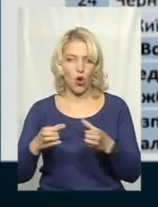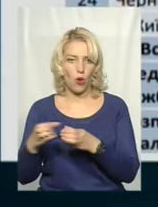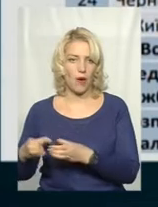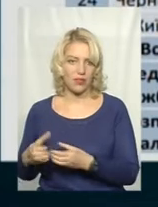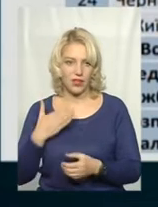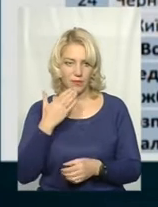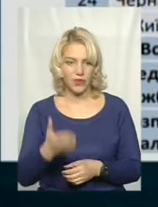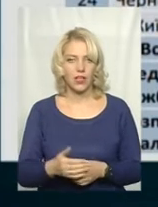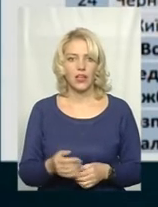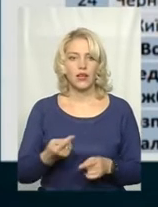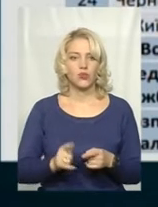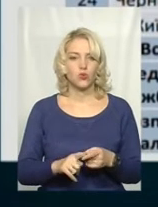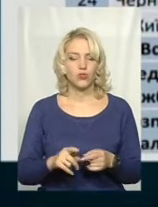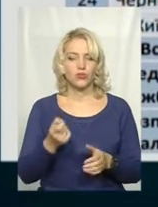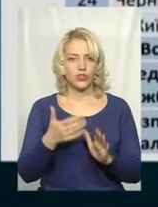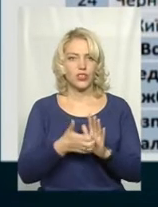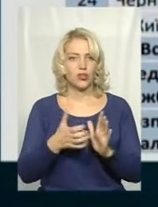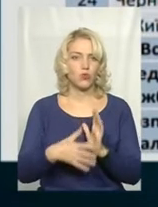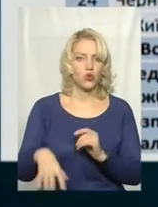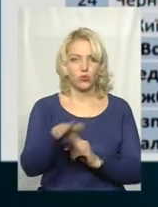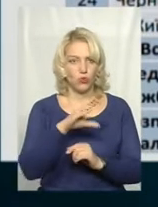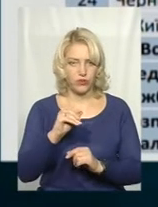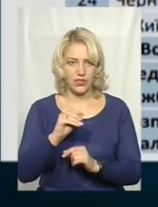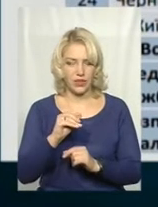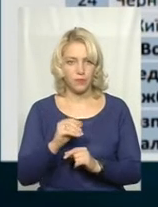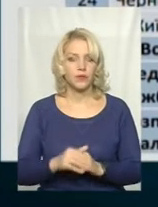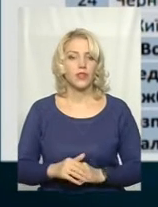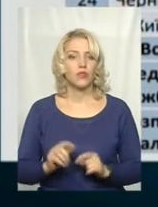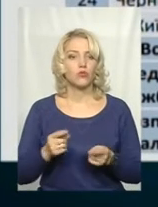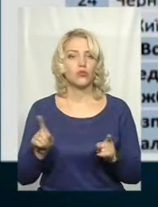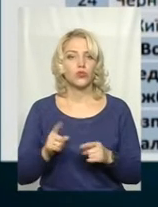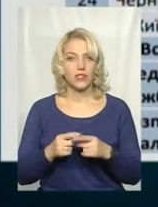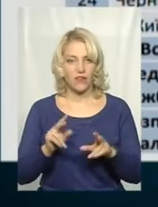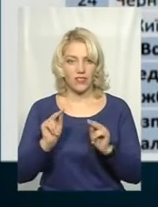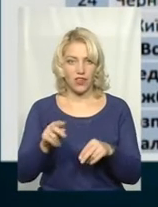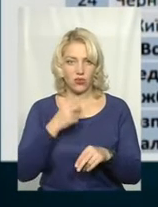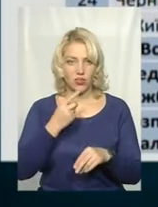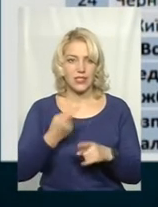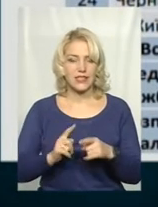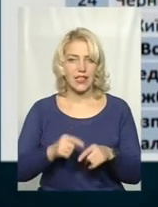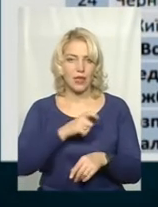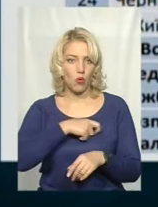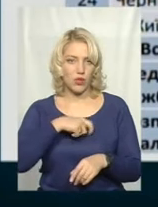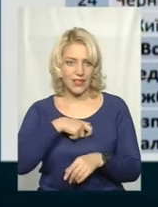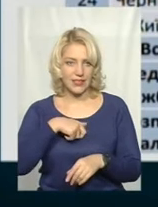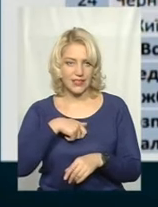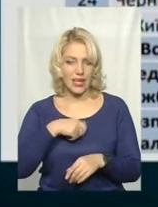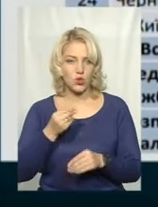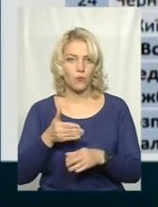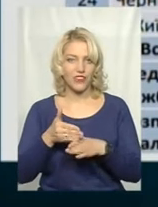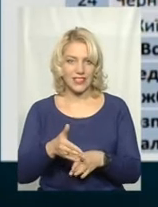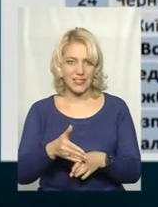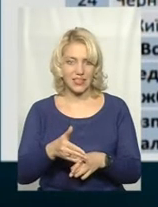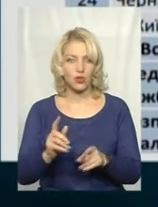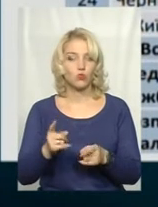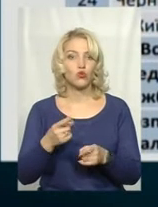Тут, мабуть, всі недопрацьовують, тому що це, буду відверти, це так звана депутатська субвенція.